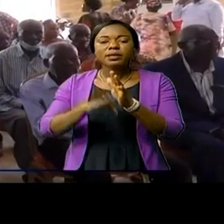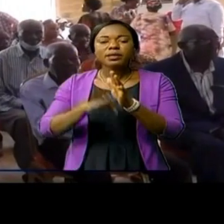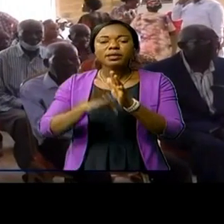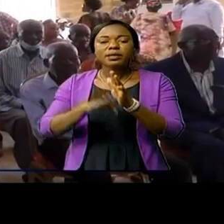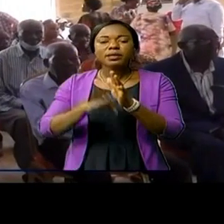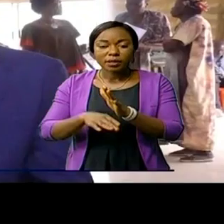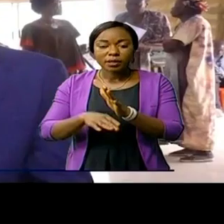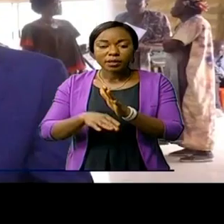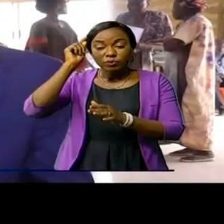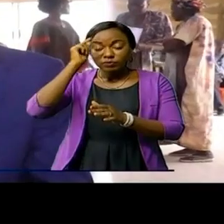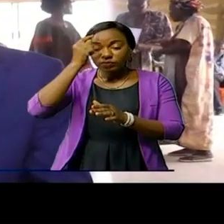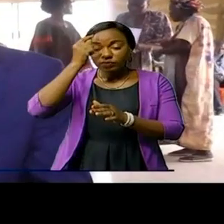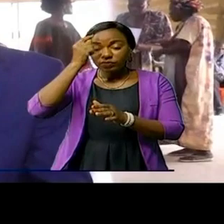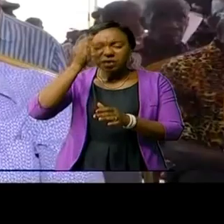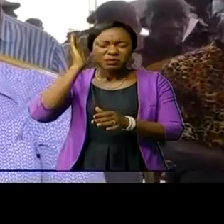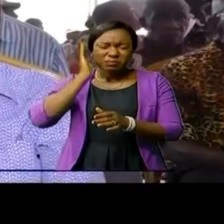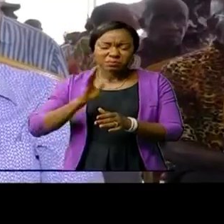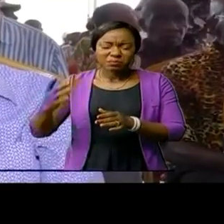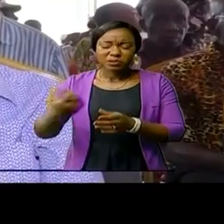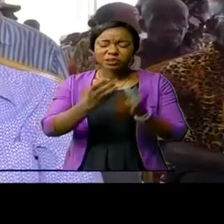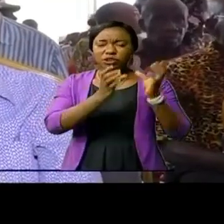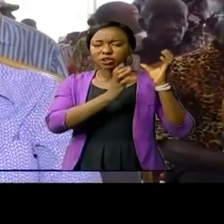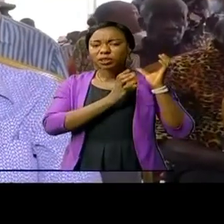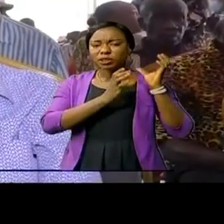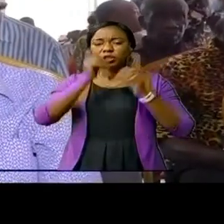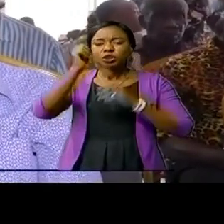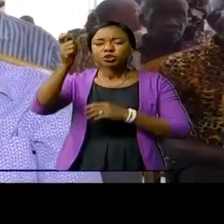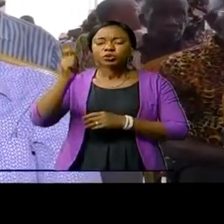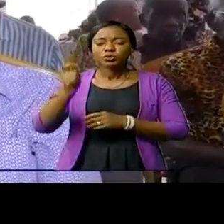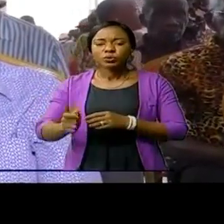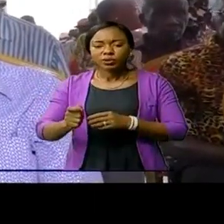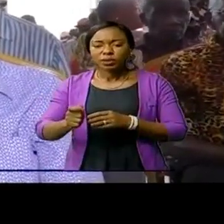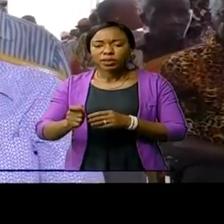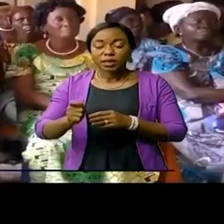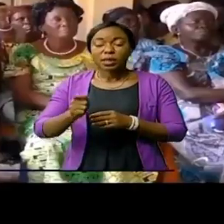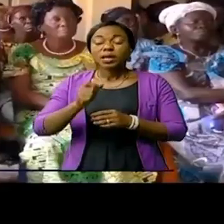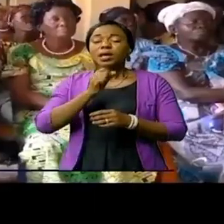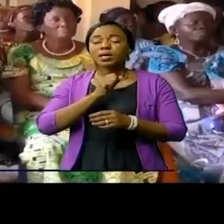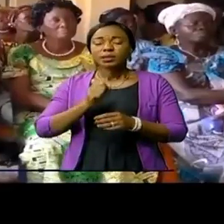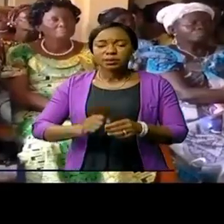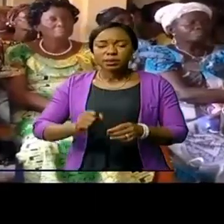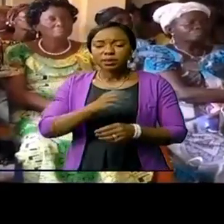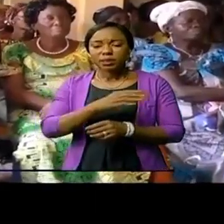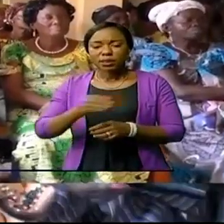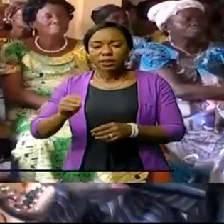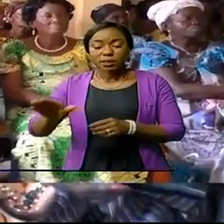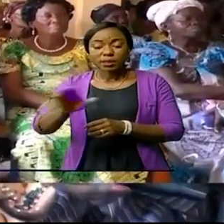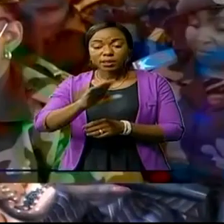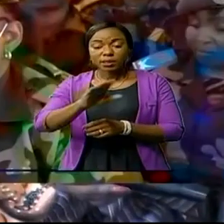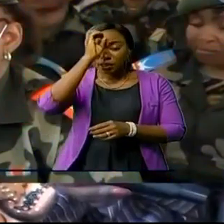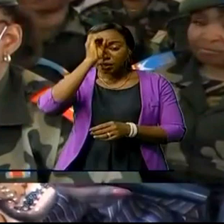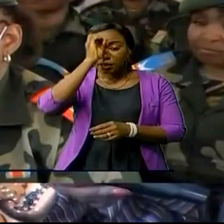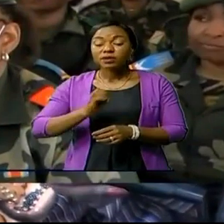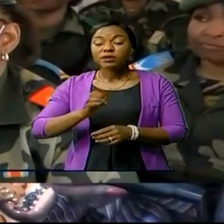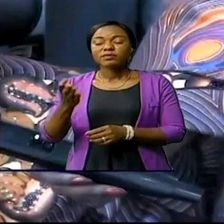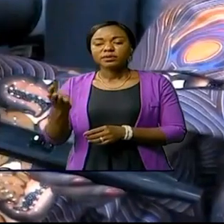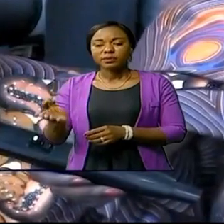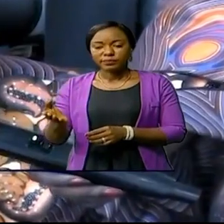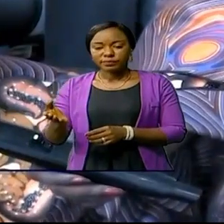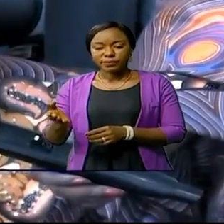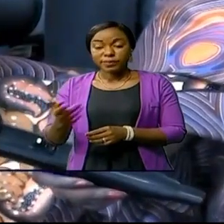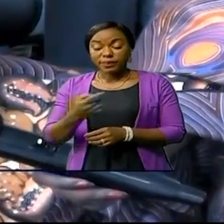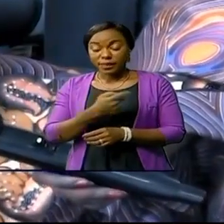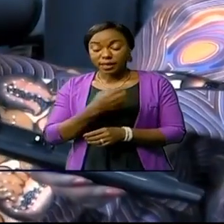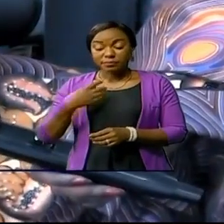la République une bonne prise en charge des militaires, retraités et de leurs dépendants. Tout ceci nécessite